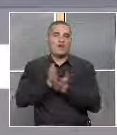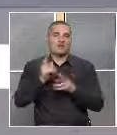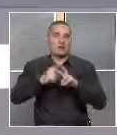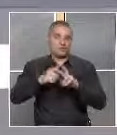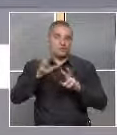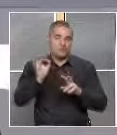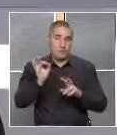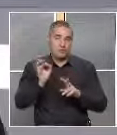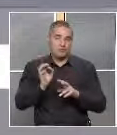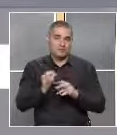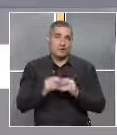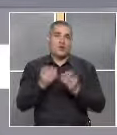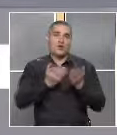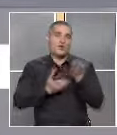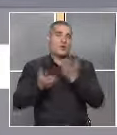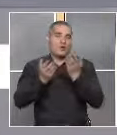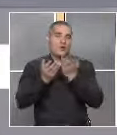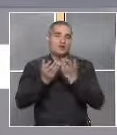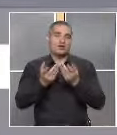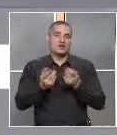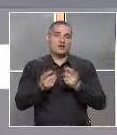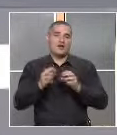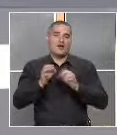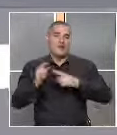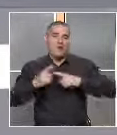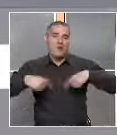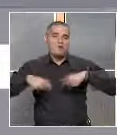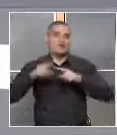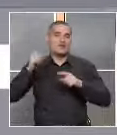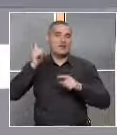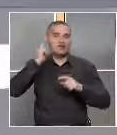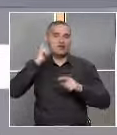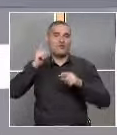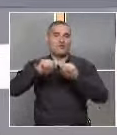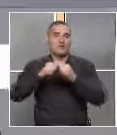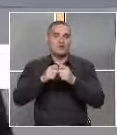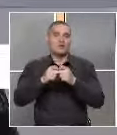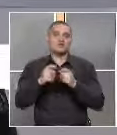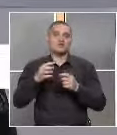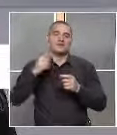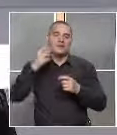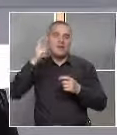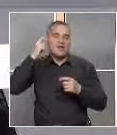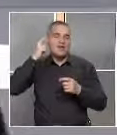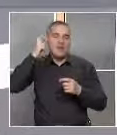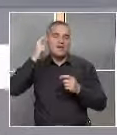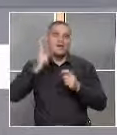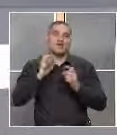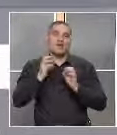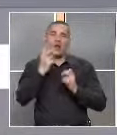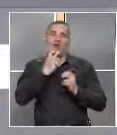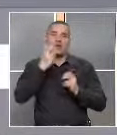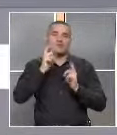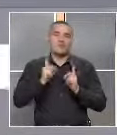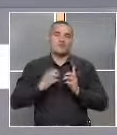учените в областта на слуховите нарушения са на мнението, че трябва логопеда да